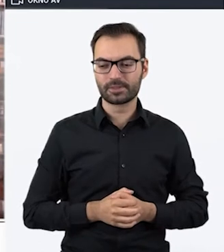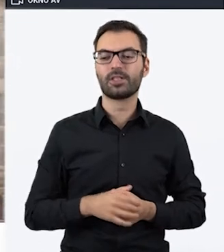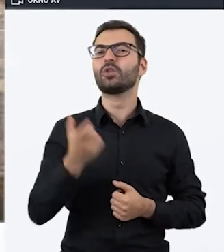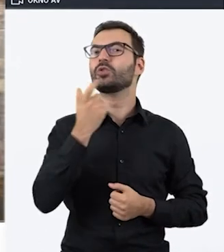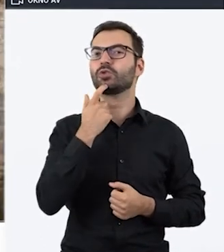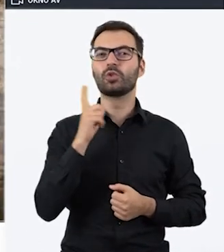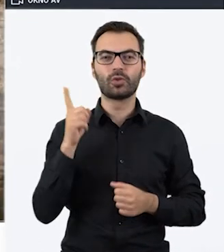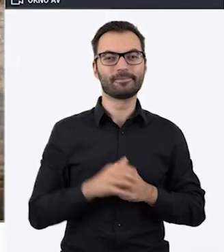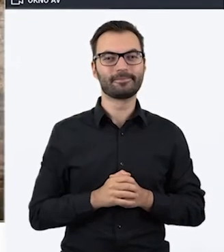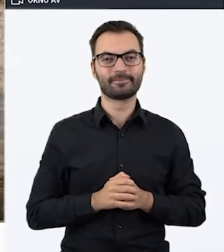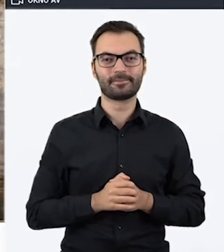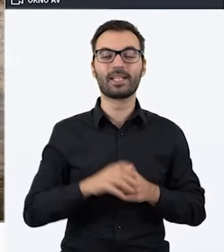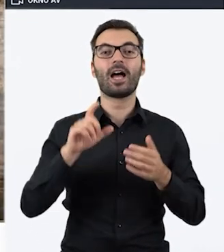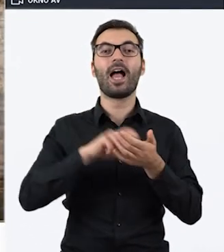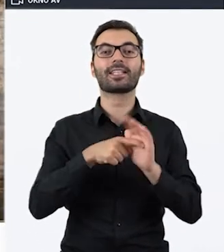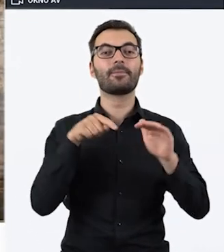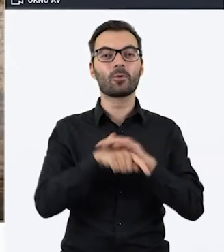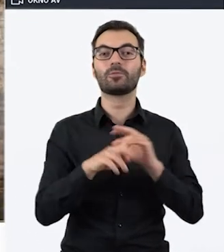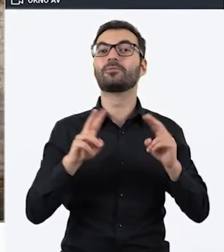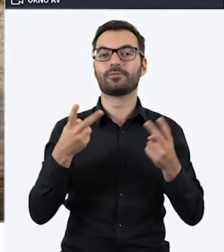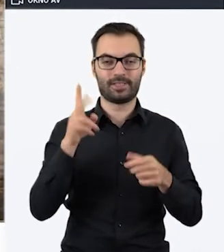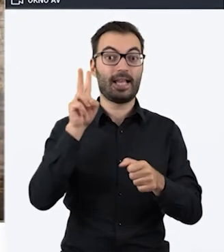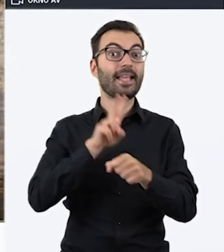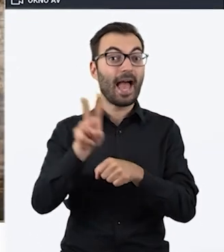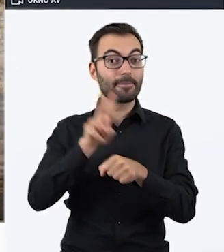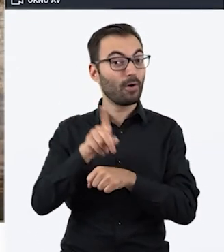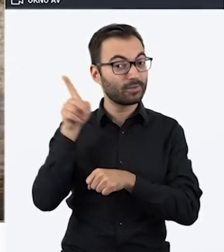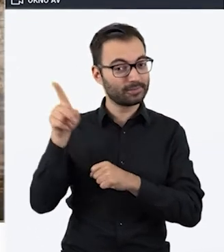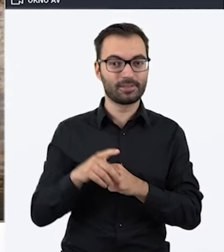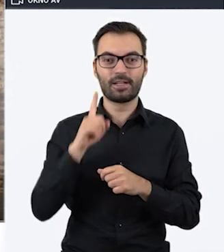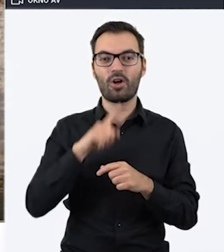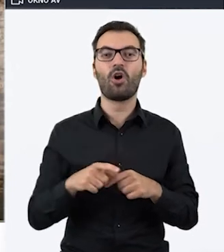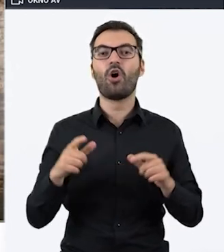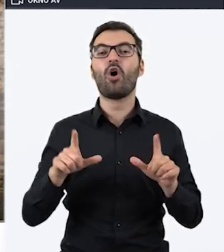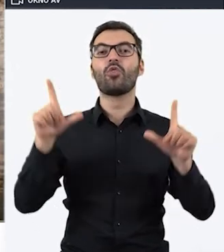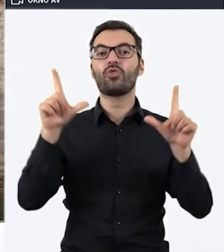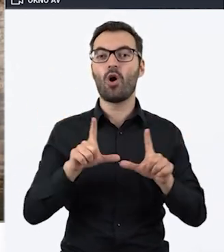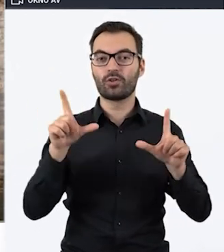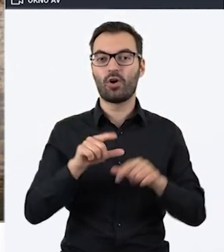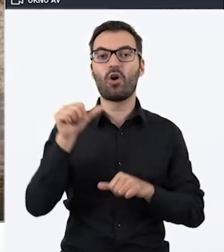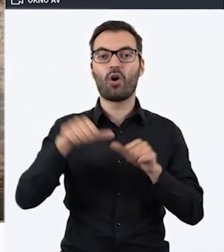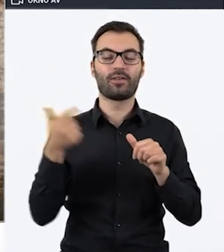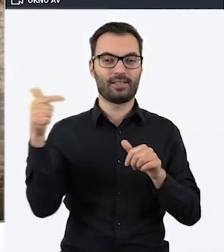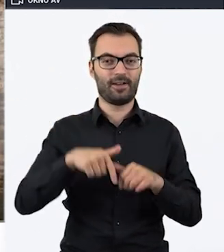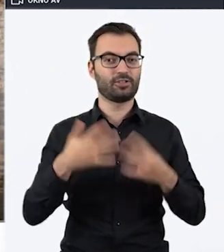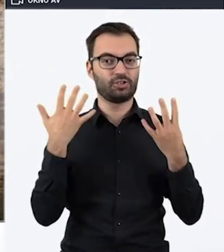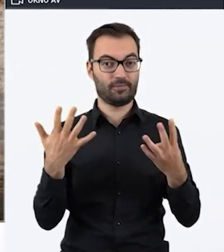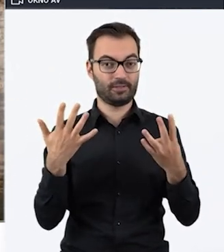Czym są Escape Roomy? Drodzy Państwo, Escape Roomy swój początek wzięły w Japonii, a dokładniej w Tokio, w roku mniej więcej 2009,